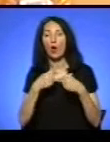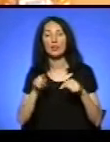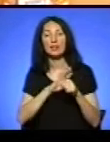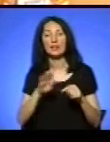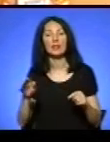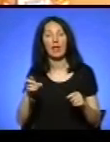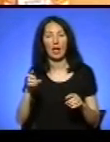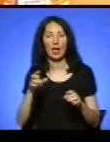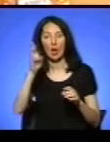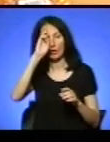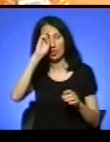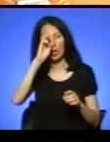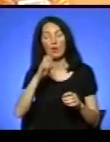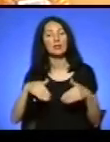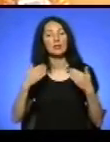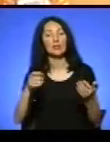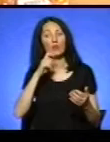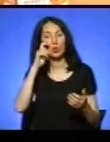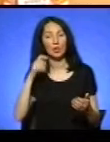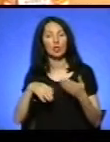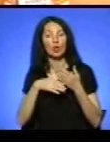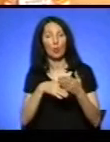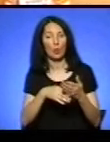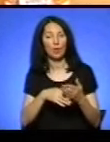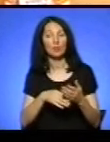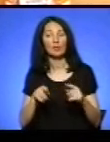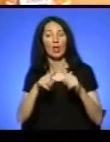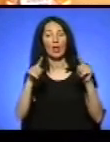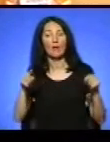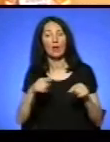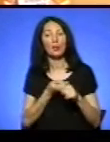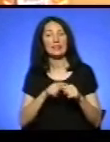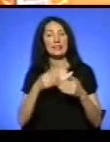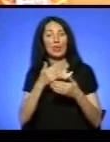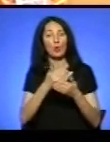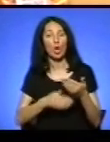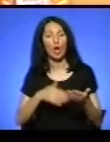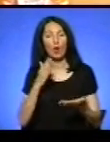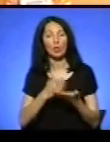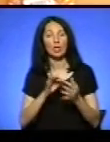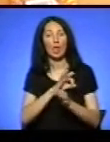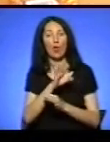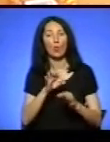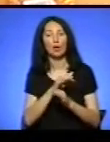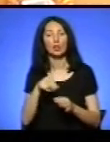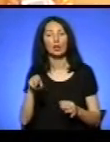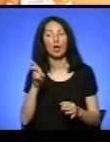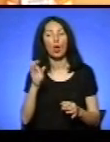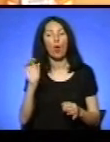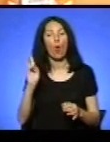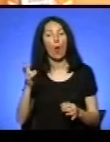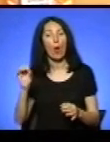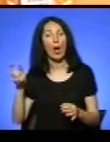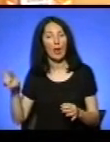Допомагають її британська і американські ради. В рамках цієї програми існує проєкт GoCamp. GoCamp має